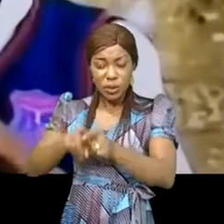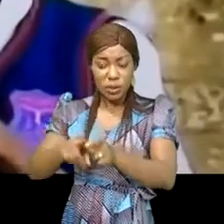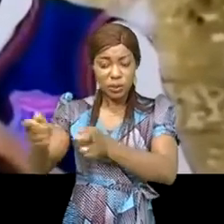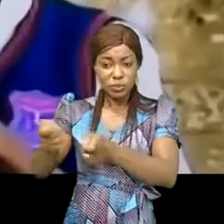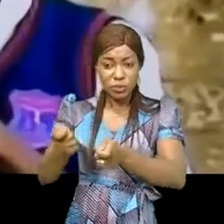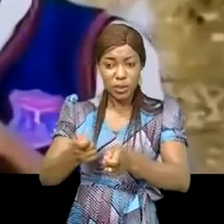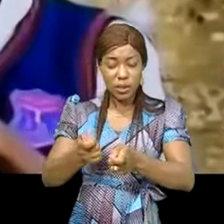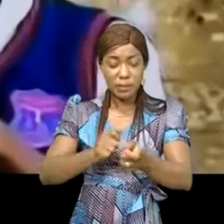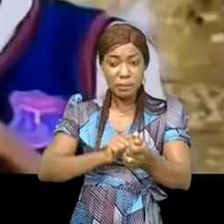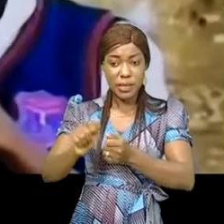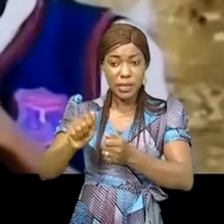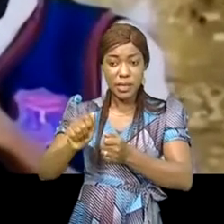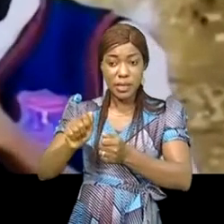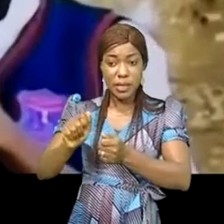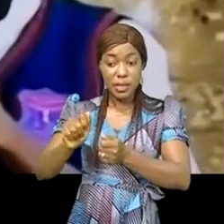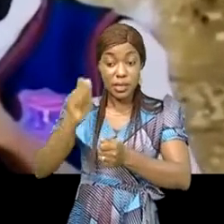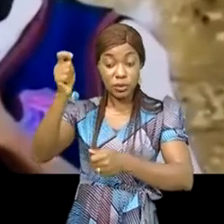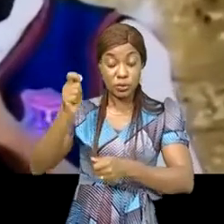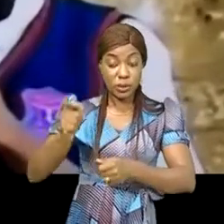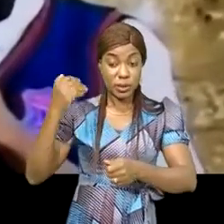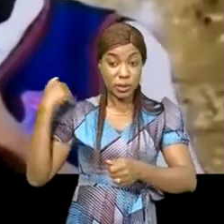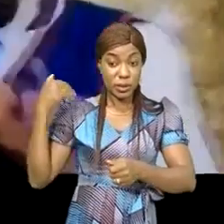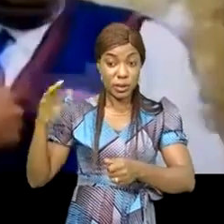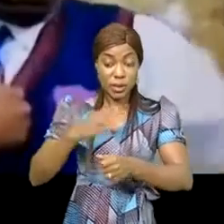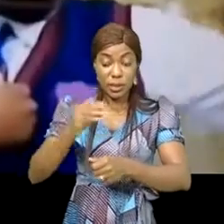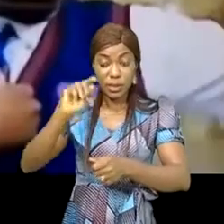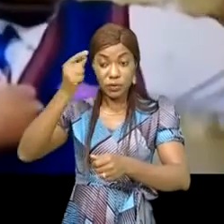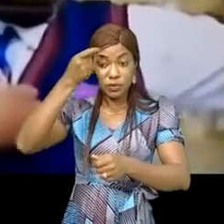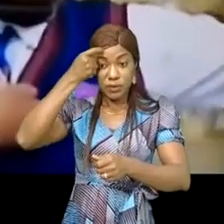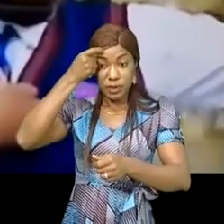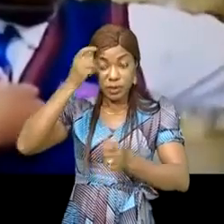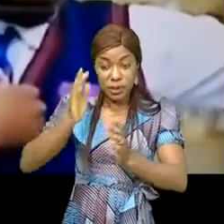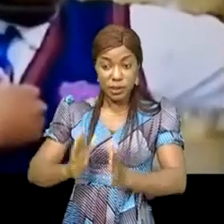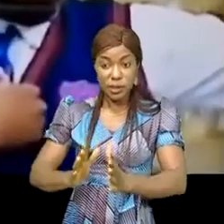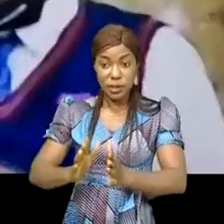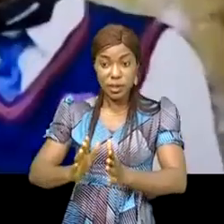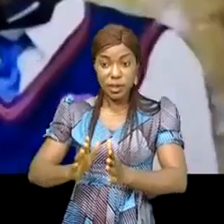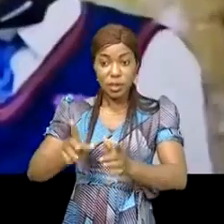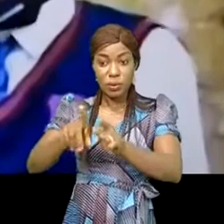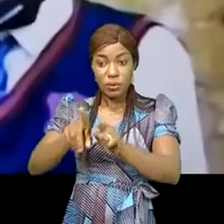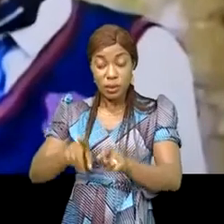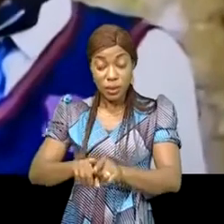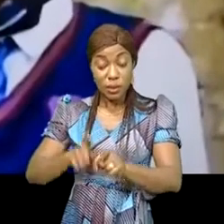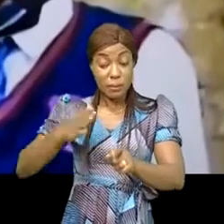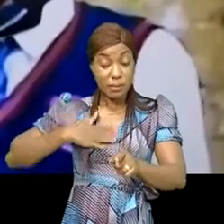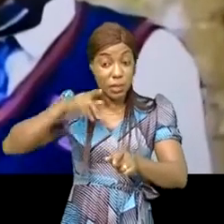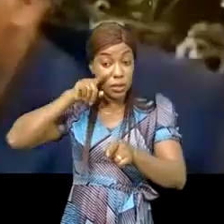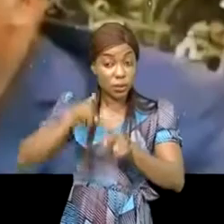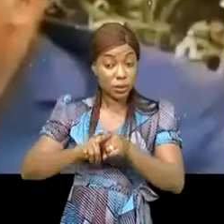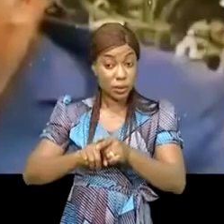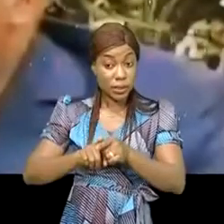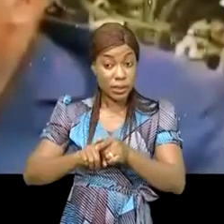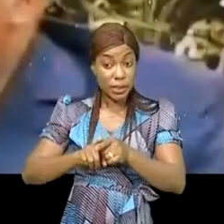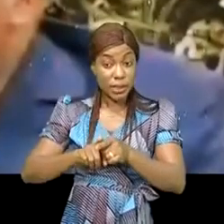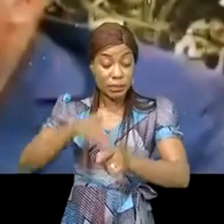les militaires de l'État et les gouvernés. Il y a la sœur là-bas qui n'a plus les bras droits qui n'a plus la